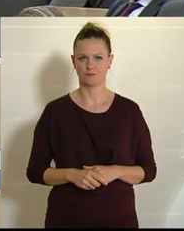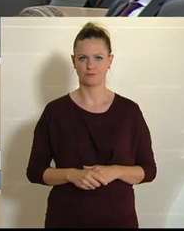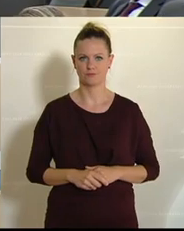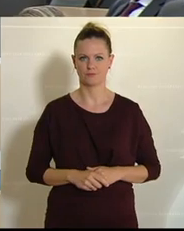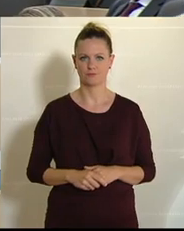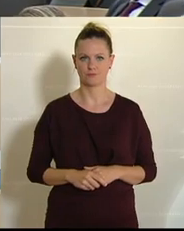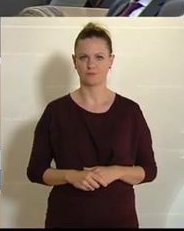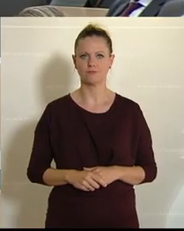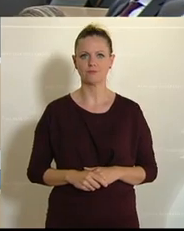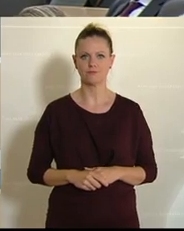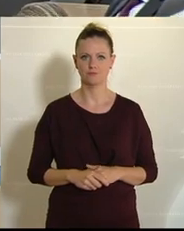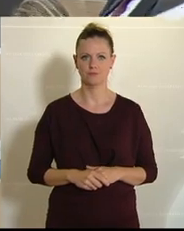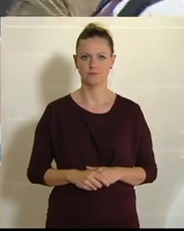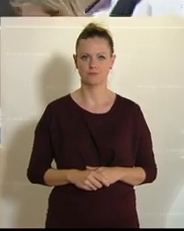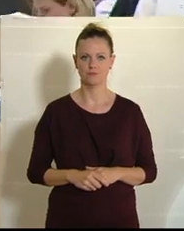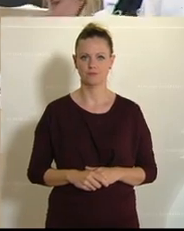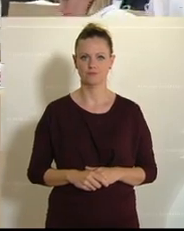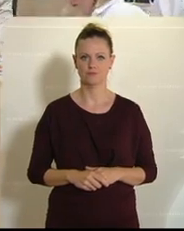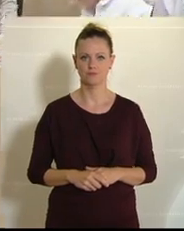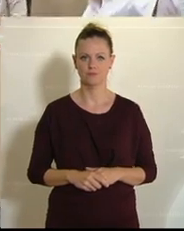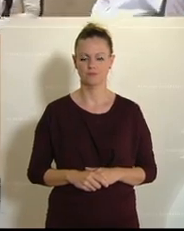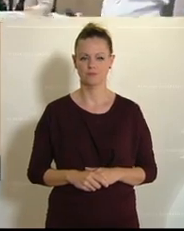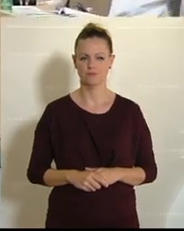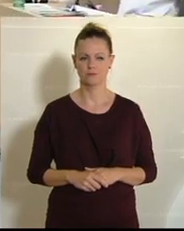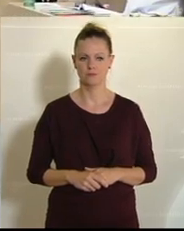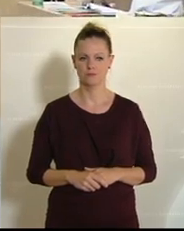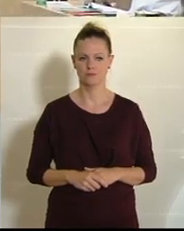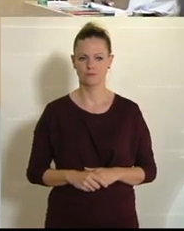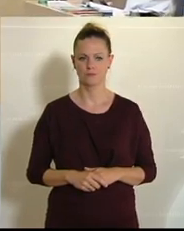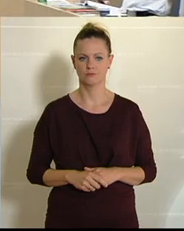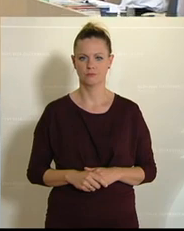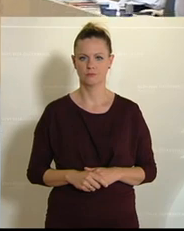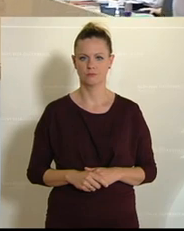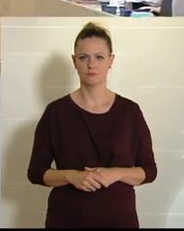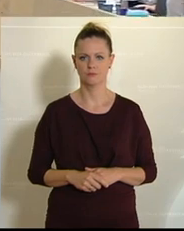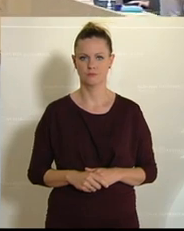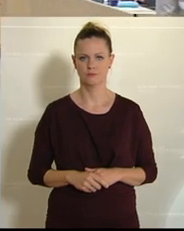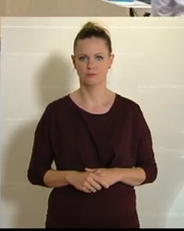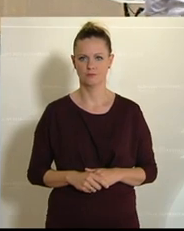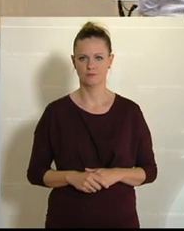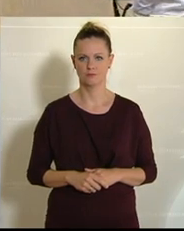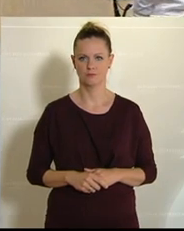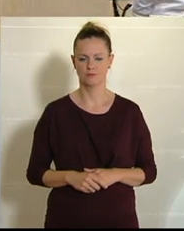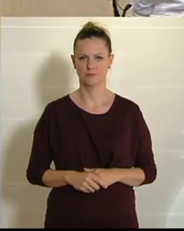Und jetzt kommt Clemens Stammler von den Grünen zum Rednerpult im Zivilberuf, ist er Landwirt.